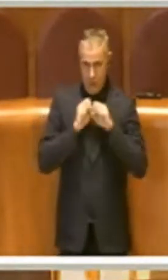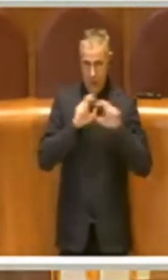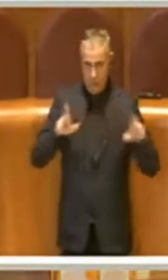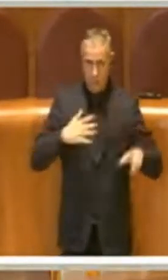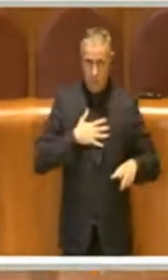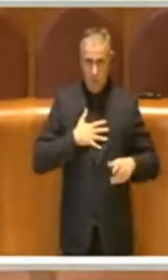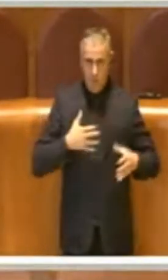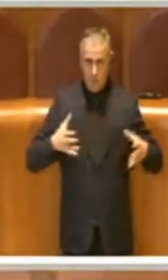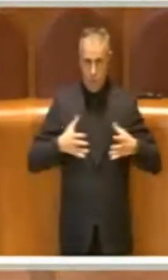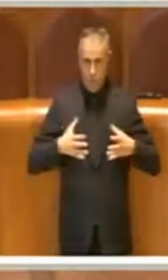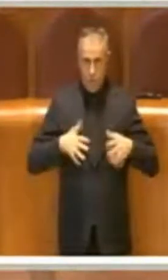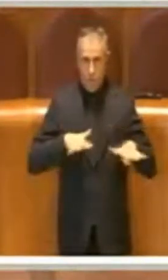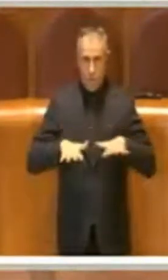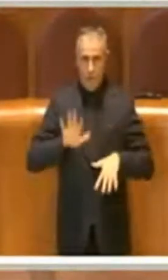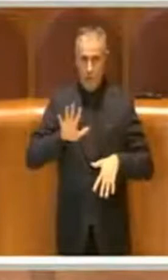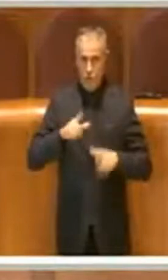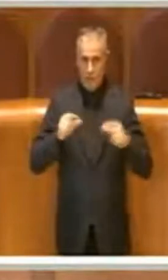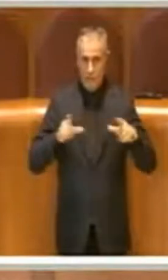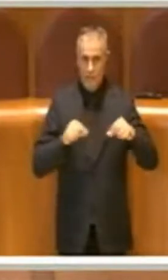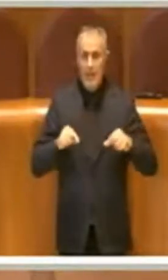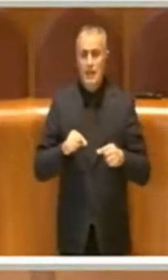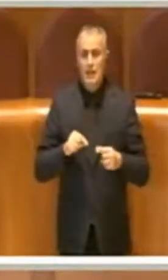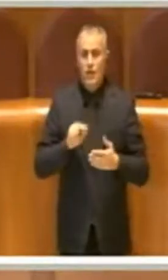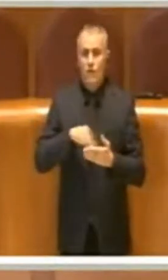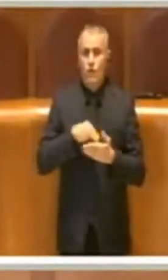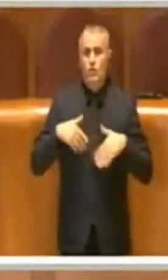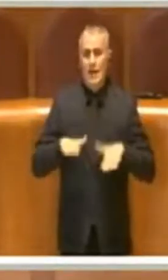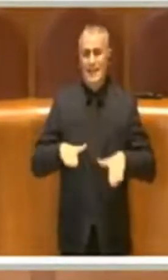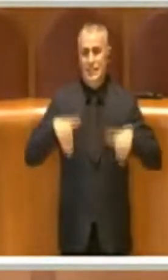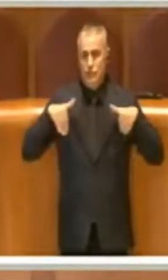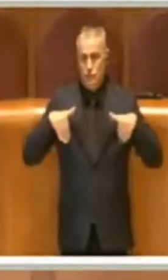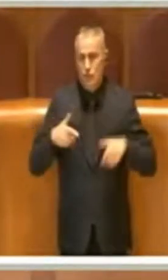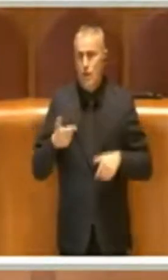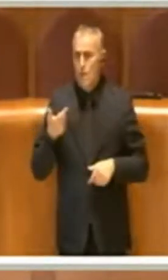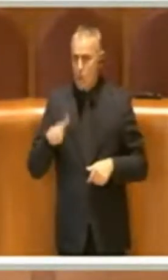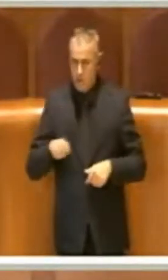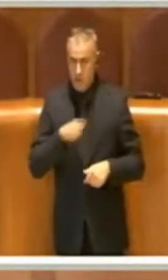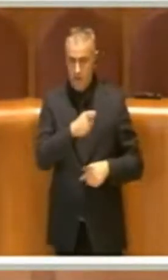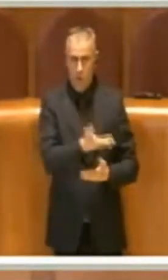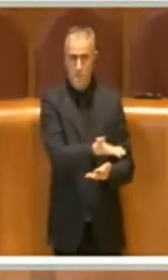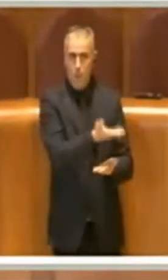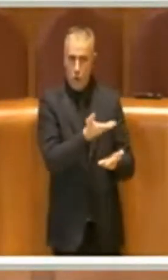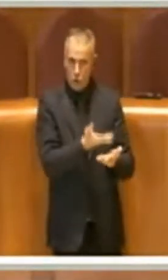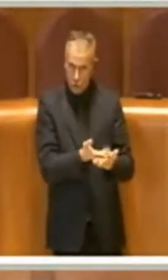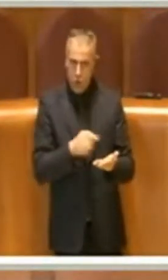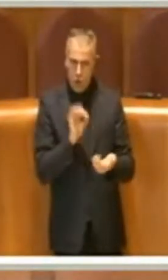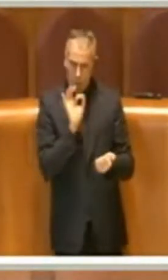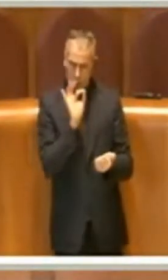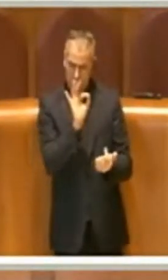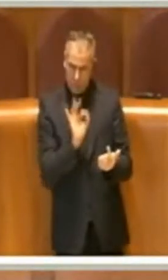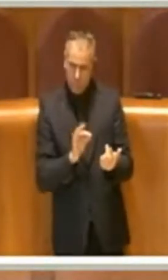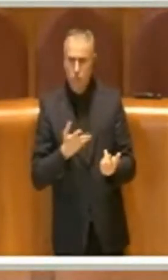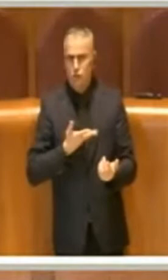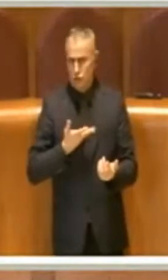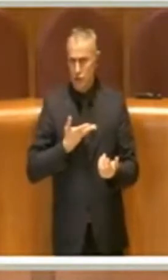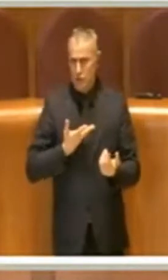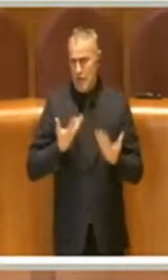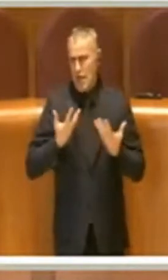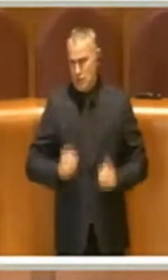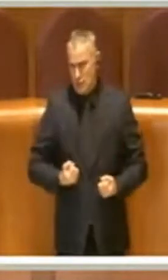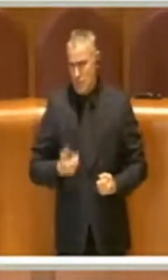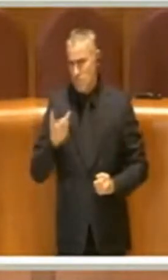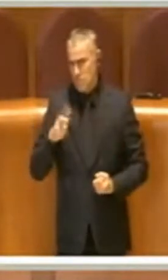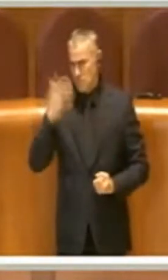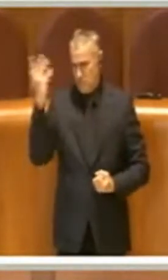nonostante poi ci siano delle cose apprezzabili nella mozione, come appunto le considerazioni sul fatto che effettivamente questi sgomberi